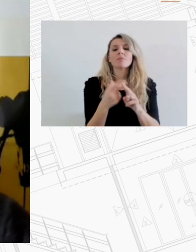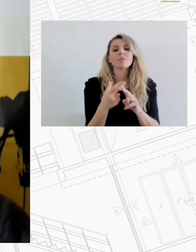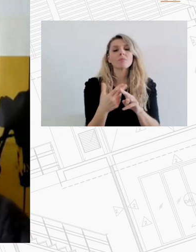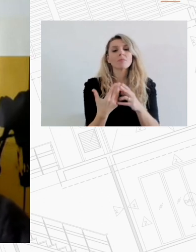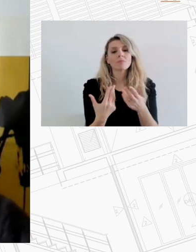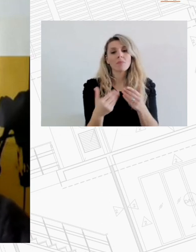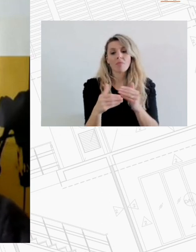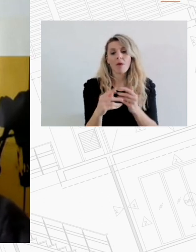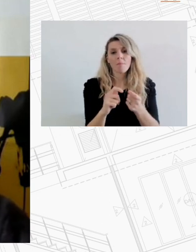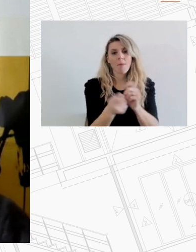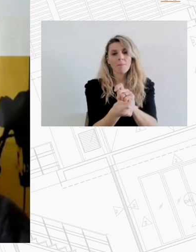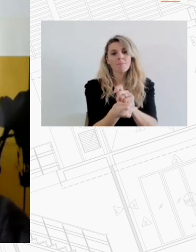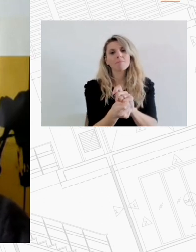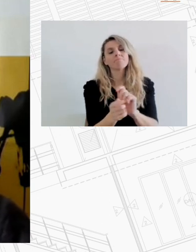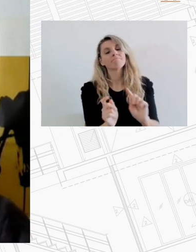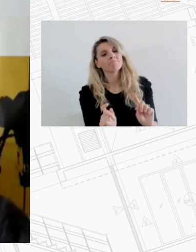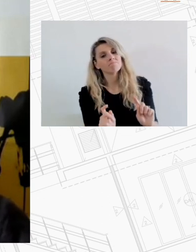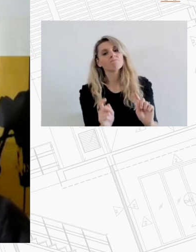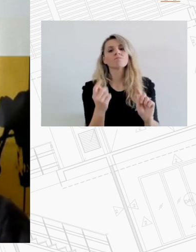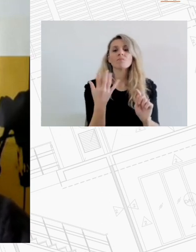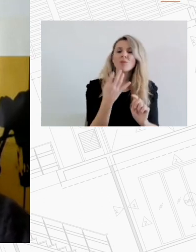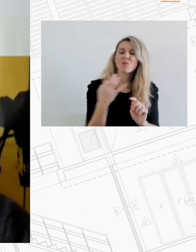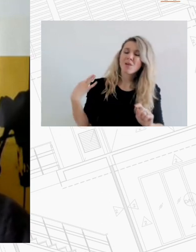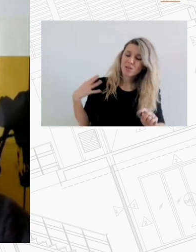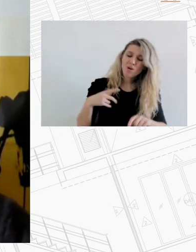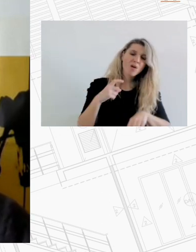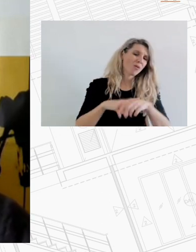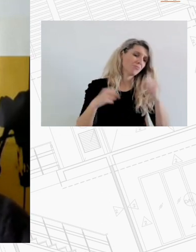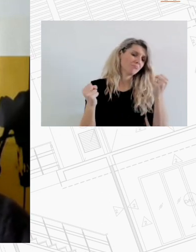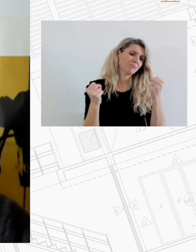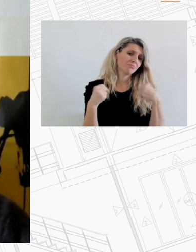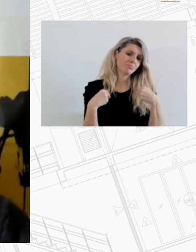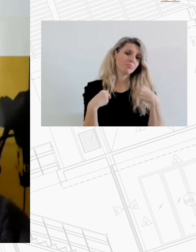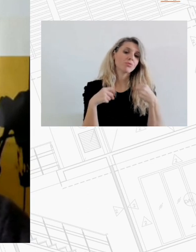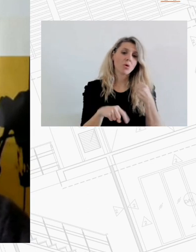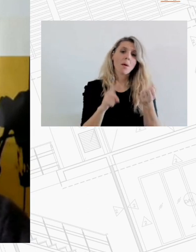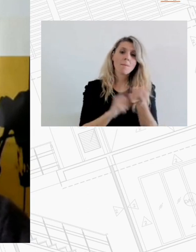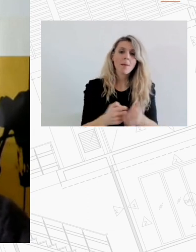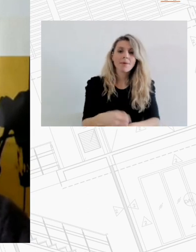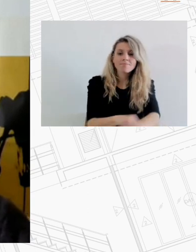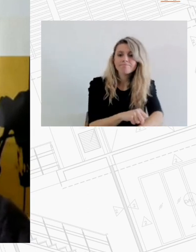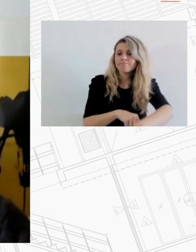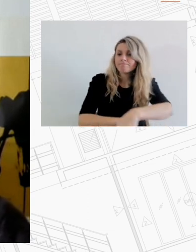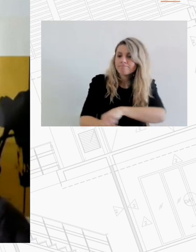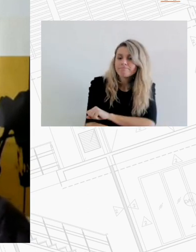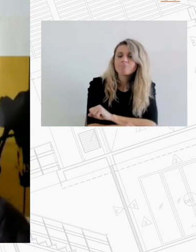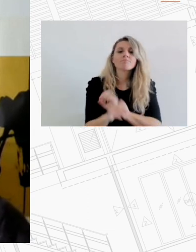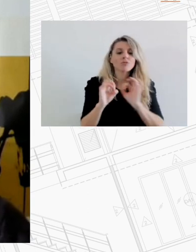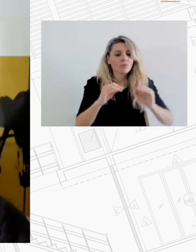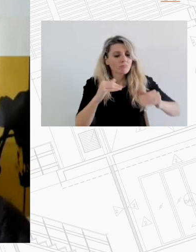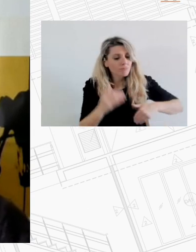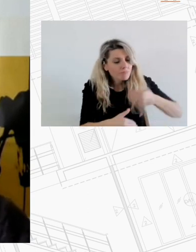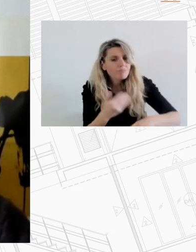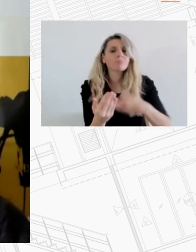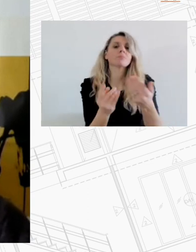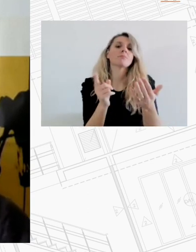αλλαγή πολύ σύντομα έχουμε αφήσει πολύ χρόνο να χαθεί οπότε τώρα πρέπει να ξεκινήσουμε με συνοχή